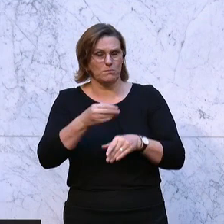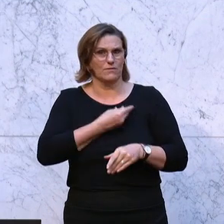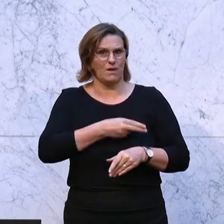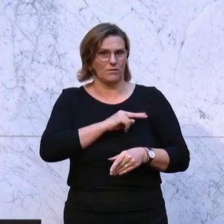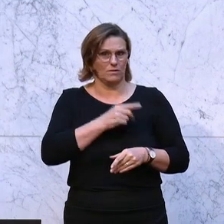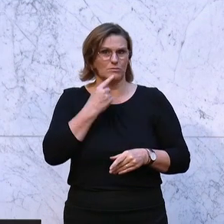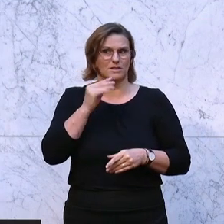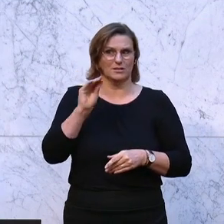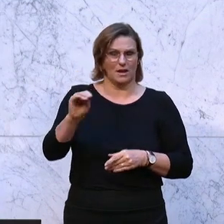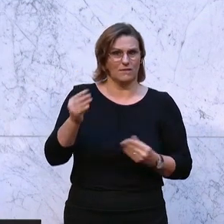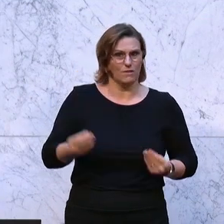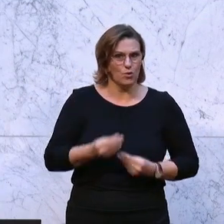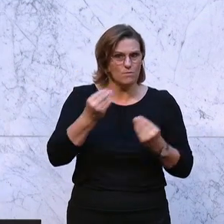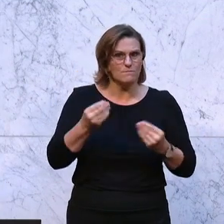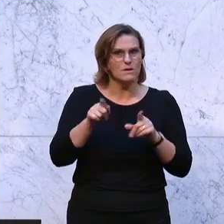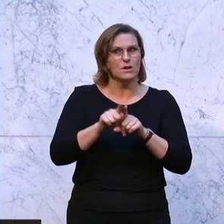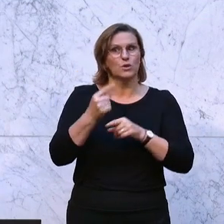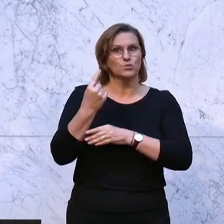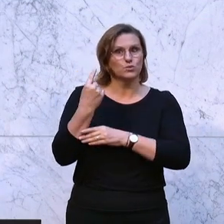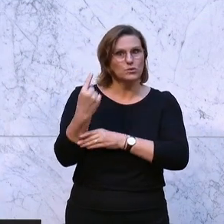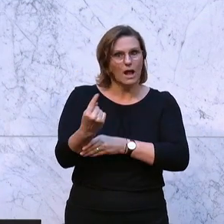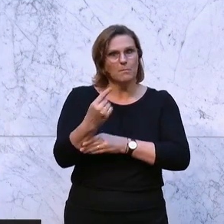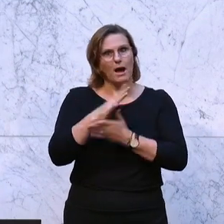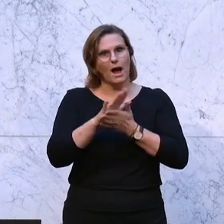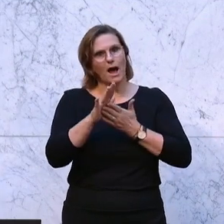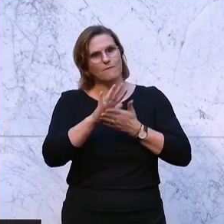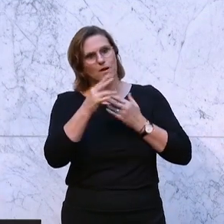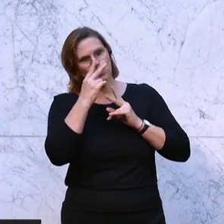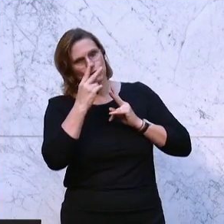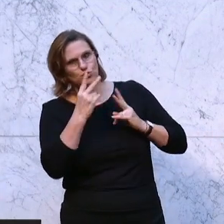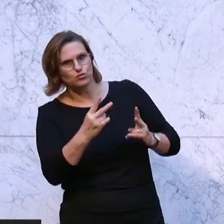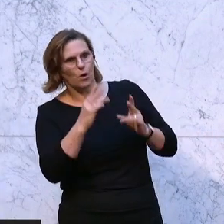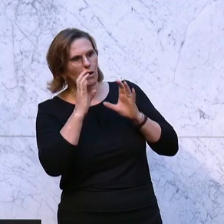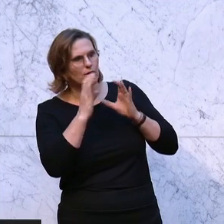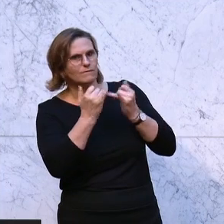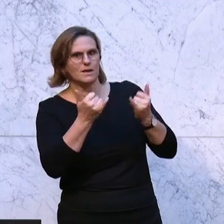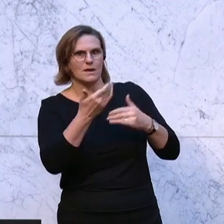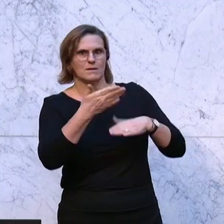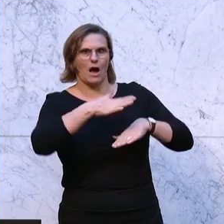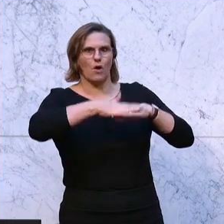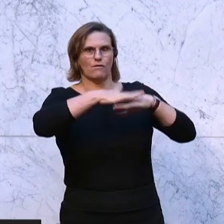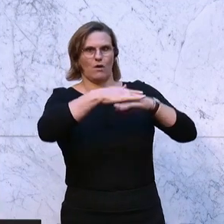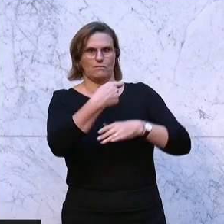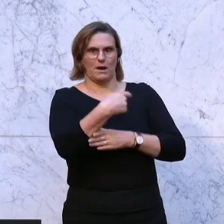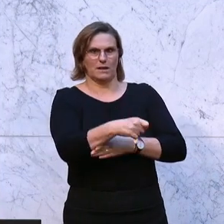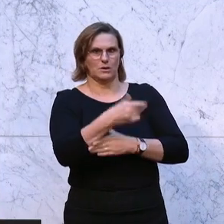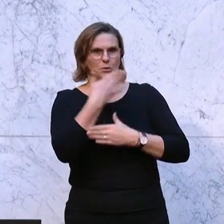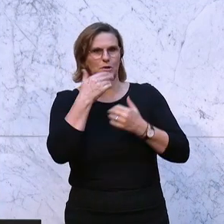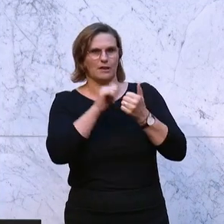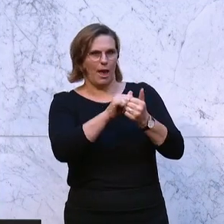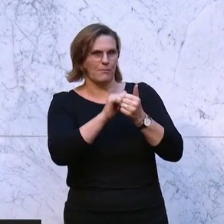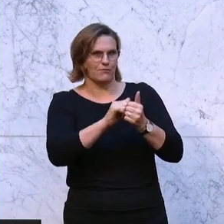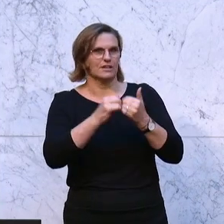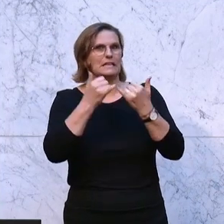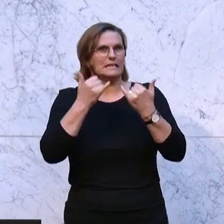Ihnen warum. Sie haben die Preise steigen lassen. Sie haben die Inflation nicht bekämpft. Und jetzt bei den Kollektivvertragsverhandlungen sind